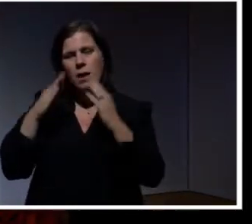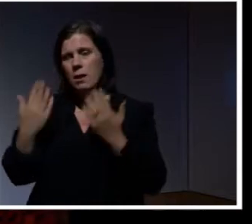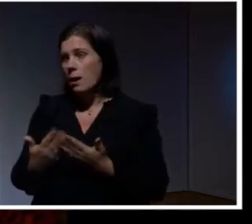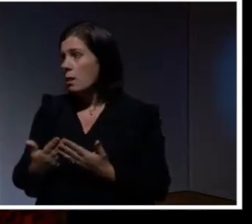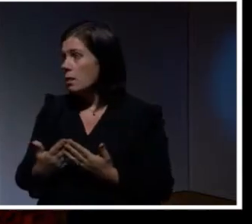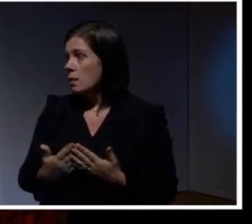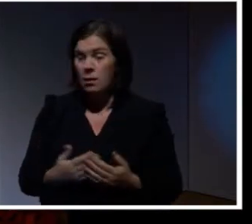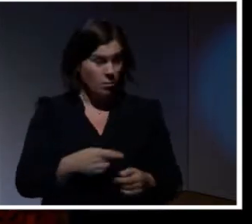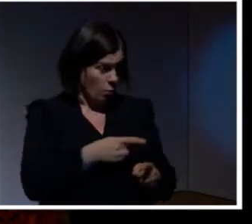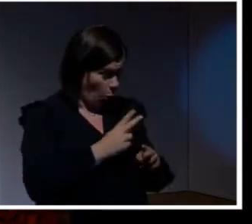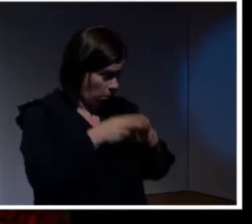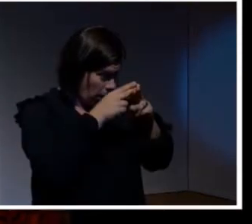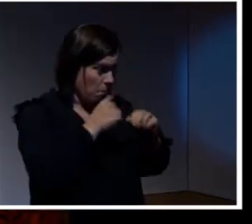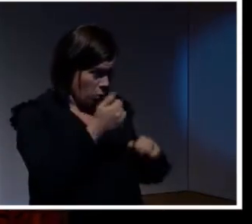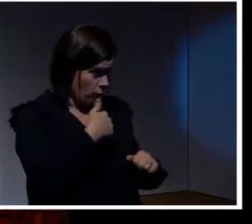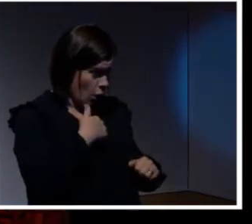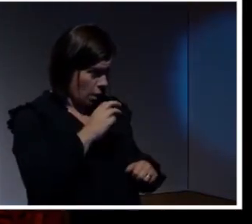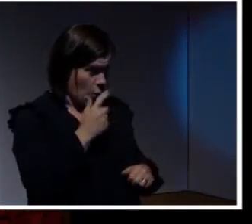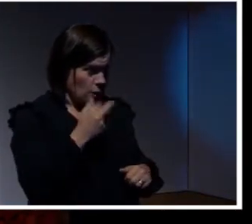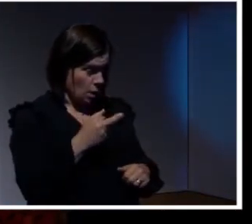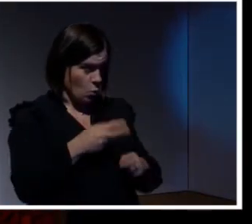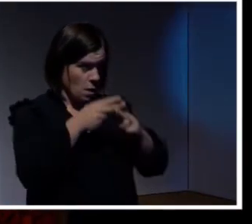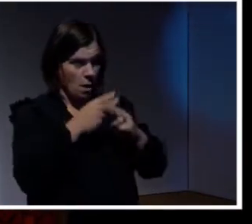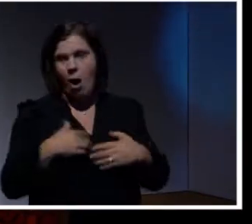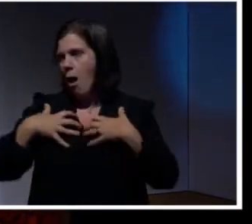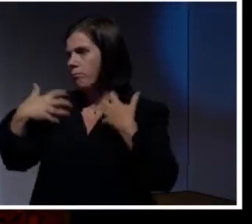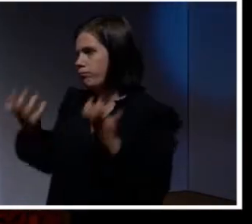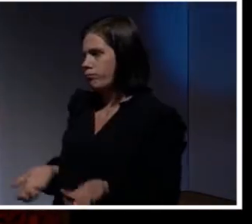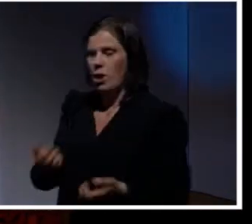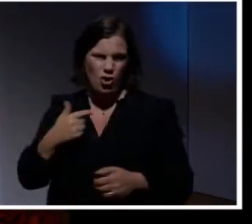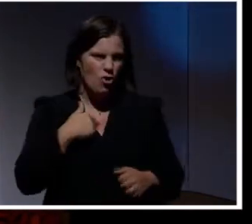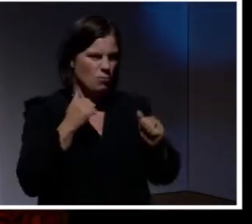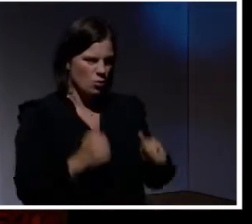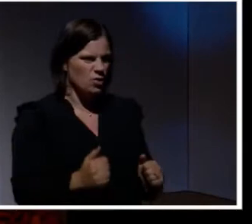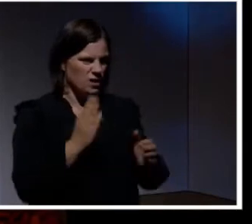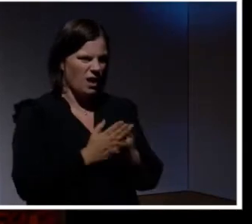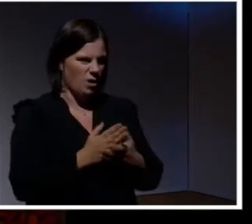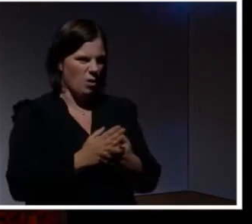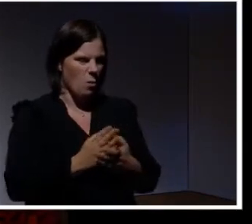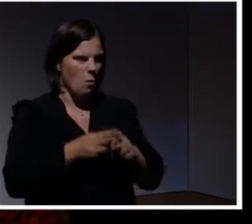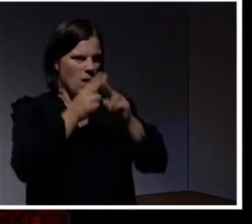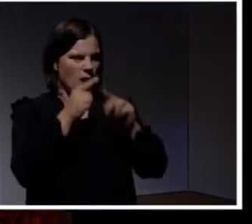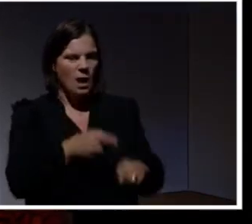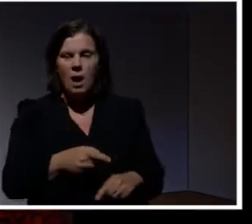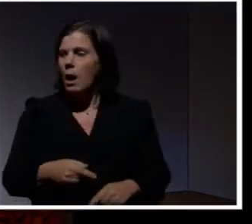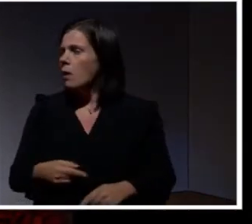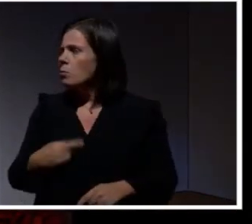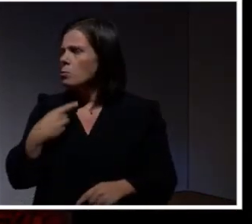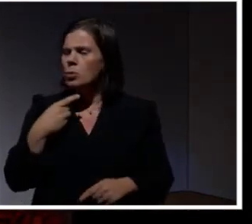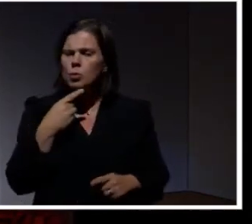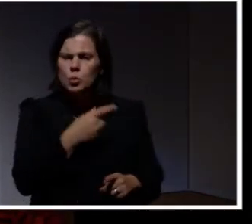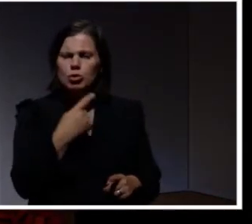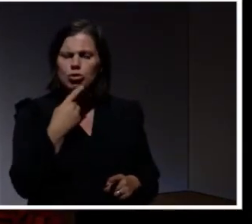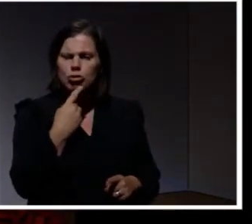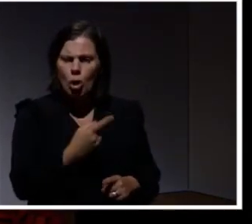Tror du att de uppdaterar min router eller behöver jag ta tag i det här? Jag har ingen aning. Antagligen måste jag ta tag i det. Okej. Och du sa också någonting annat här